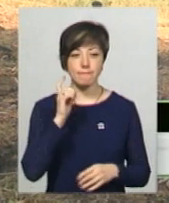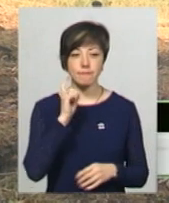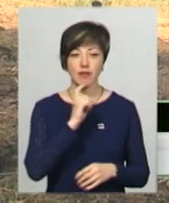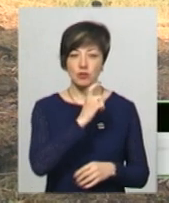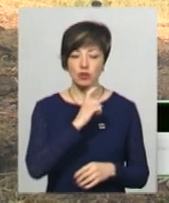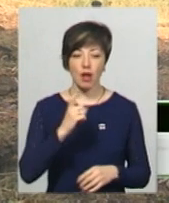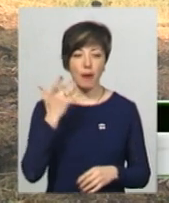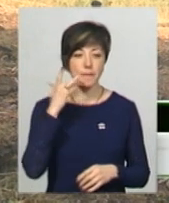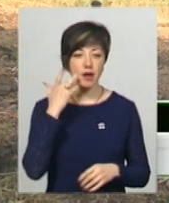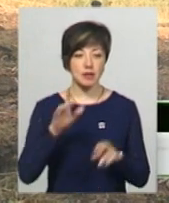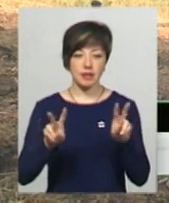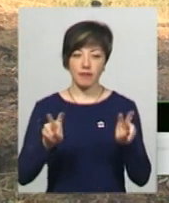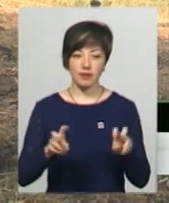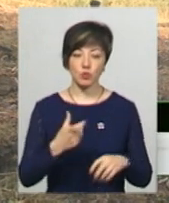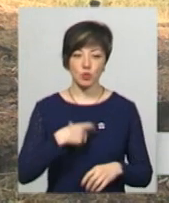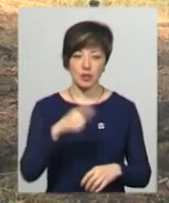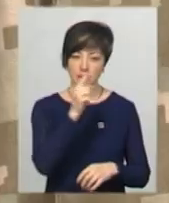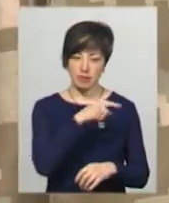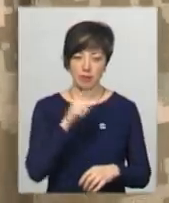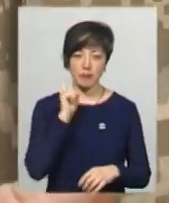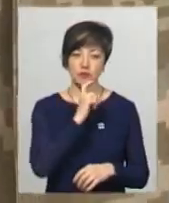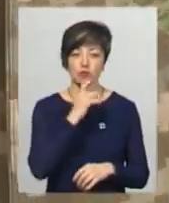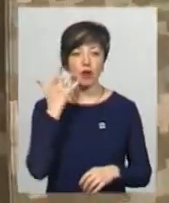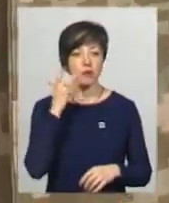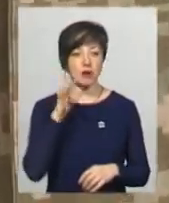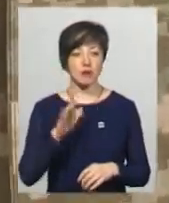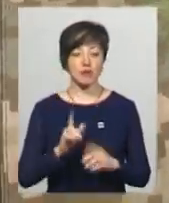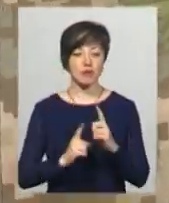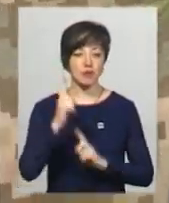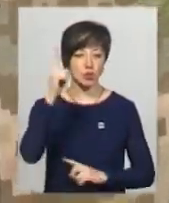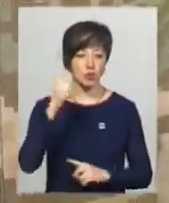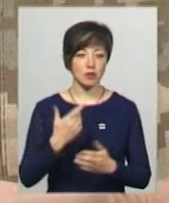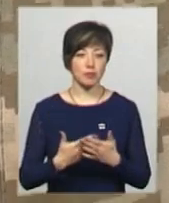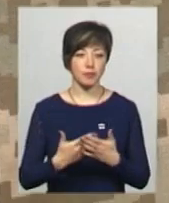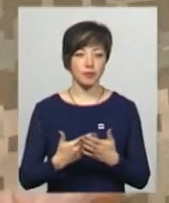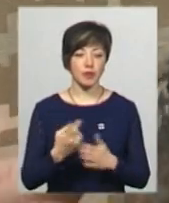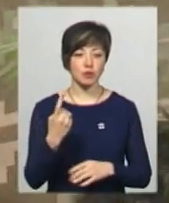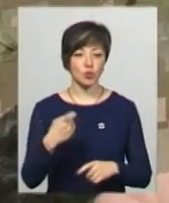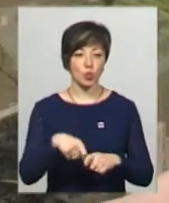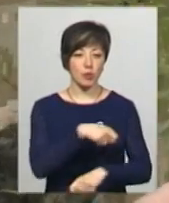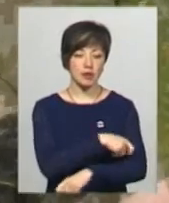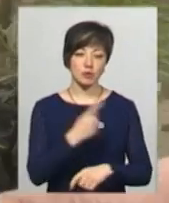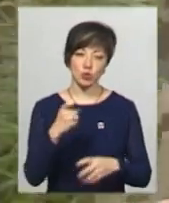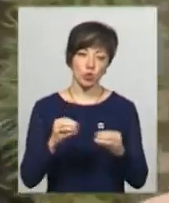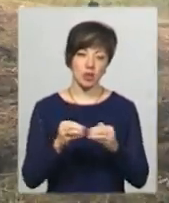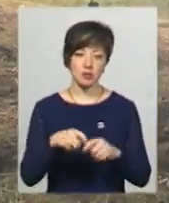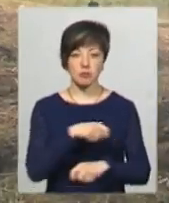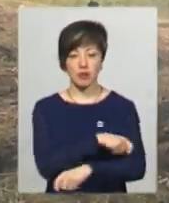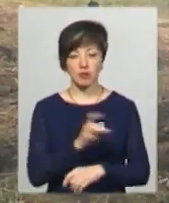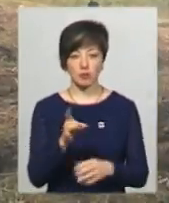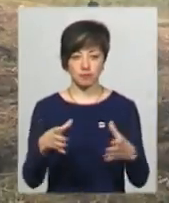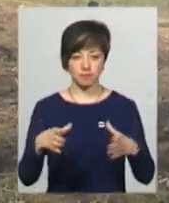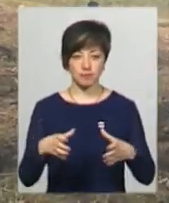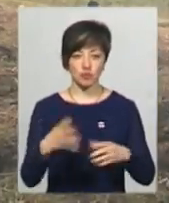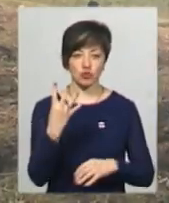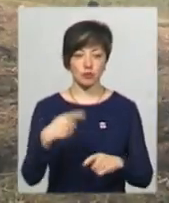який на території Північної Америки досягає висоти 100 метрів, 110 метрів і в діаметри до